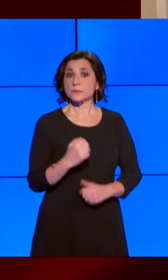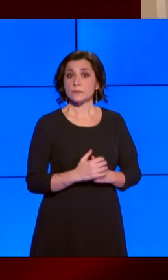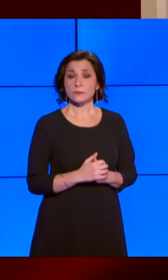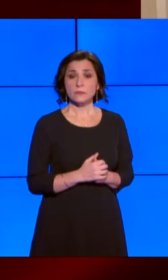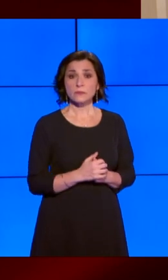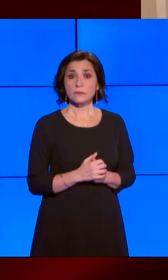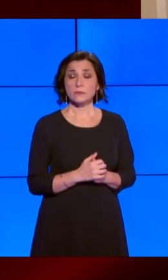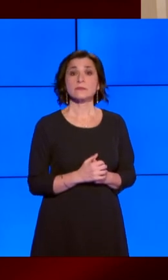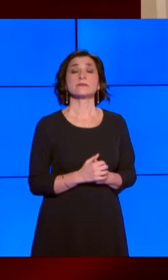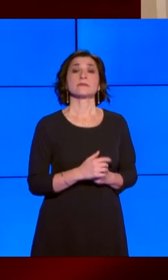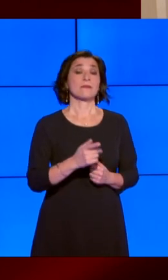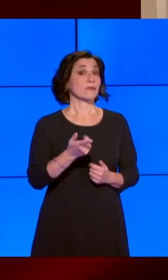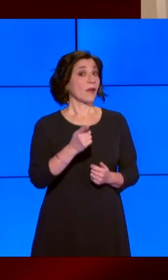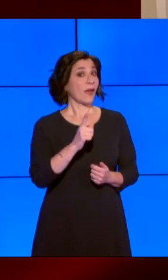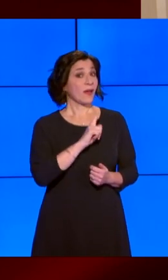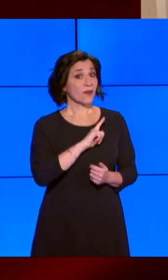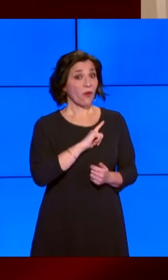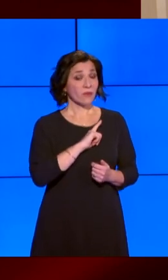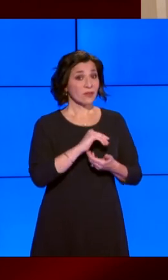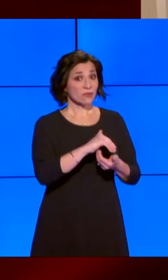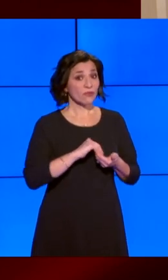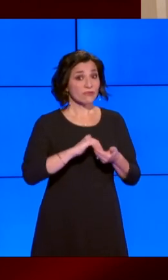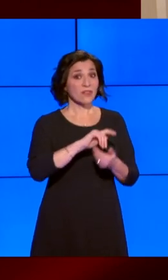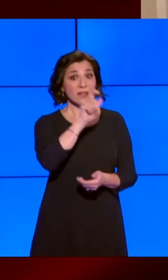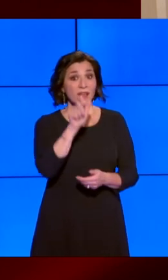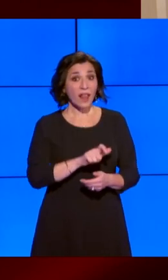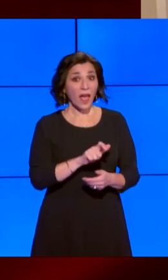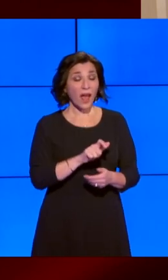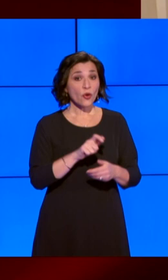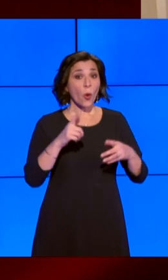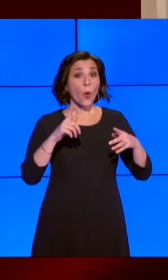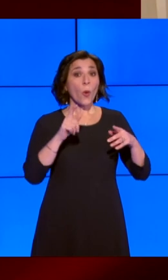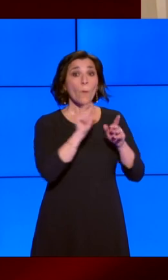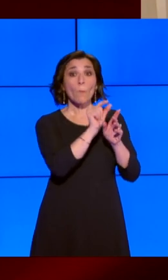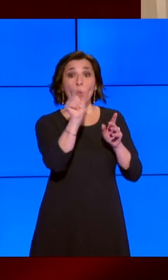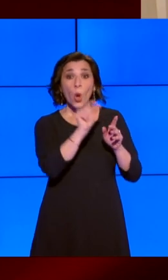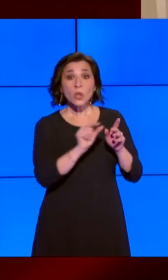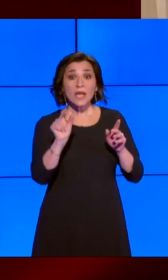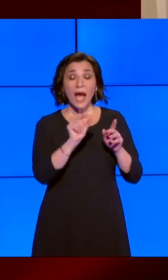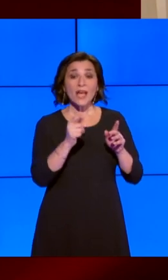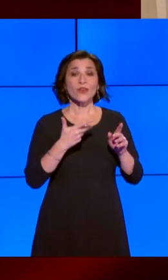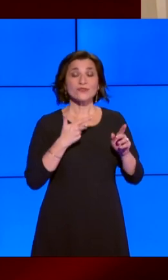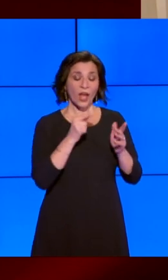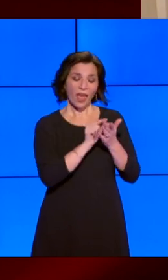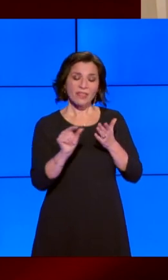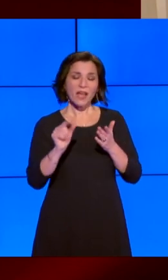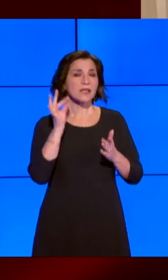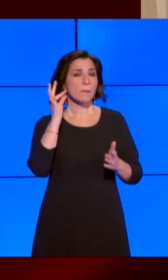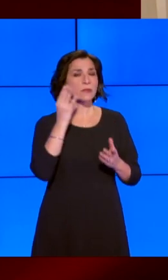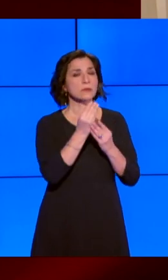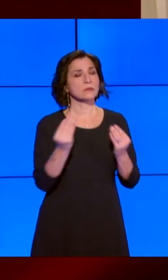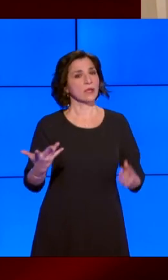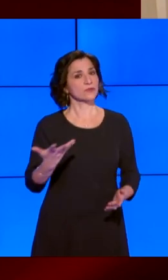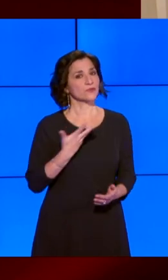Il mosaico che compone la società italiana ha tante tessere preziose. Penso tra le